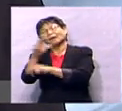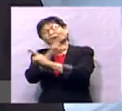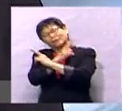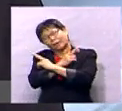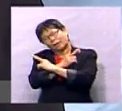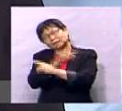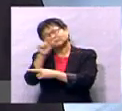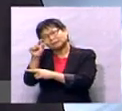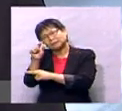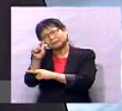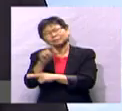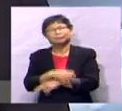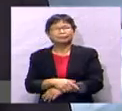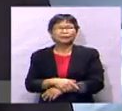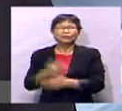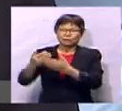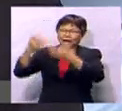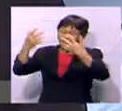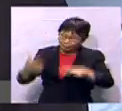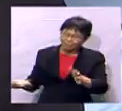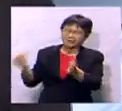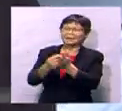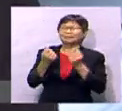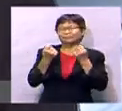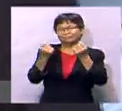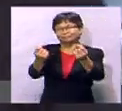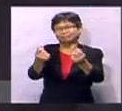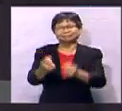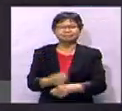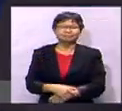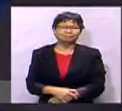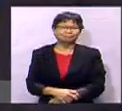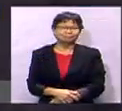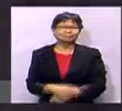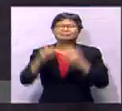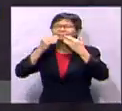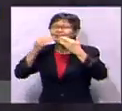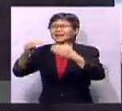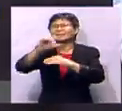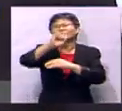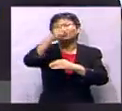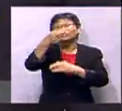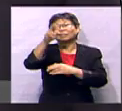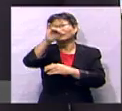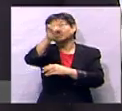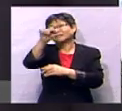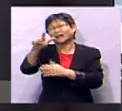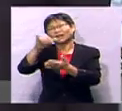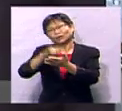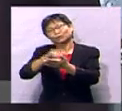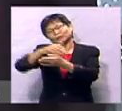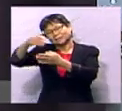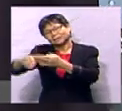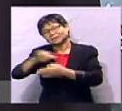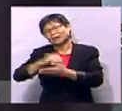dan hentian sebelah yang disediakan sebelum memulakan semula perjalanan. Terima kasih Encik Syarizal. Baiklah, itu saja yang